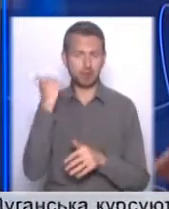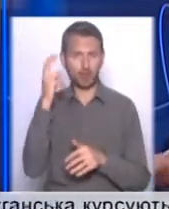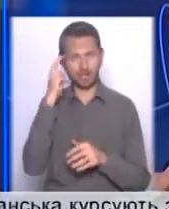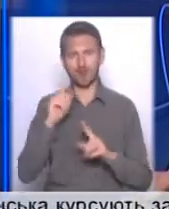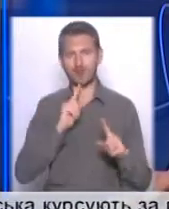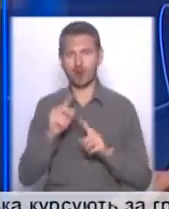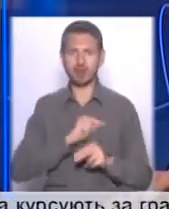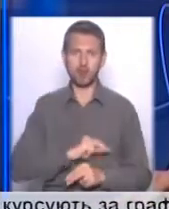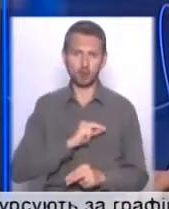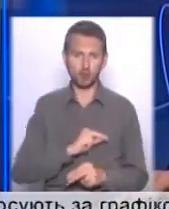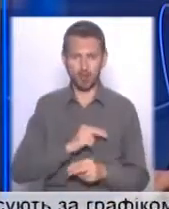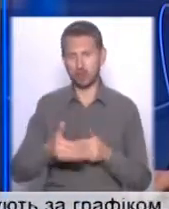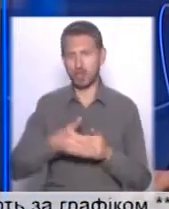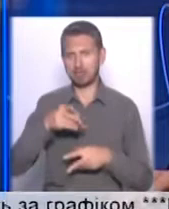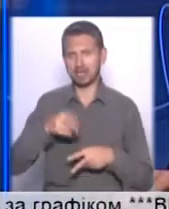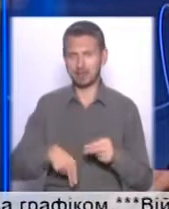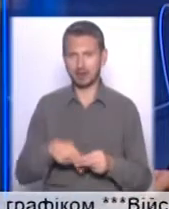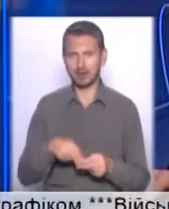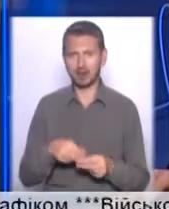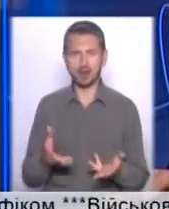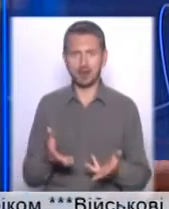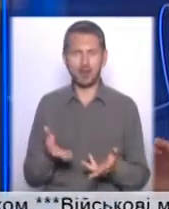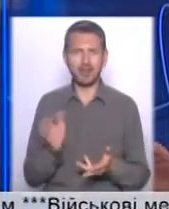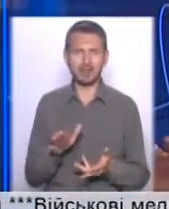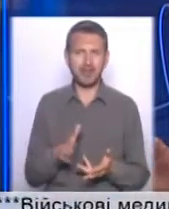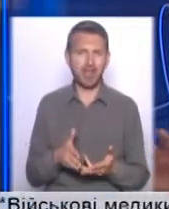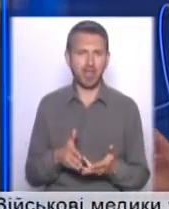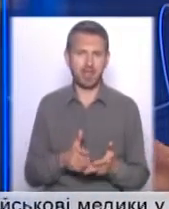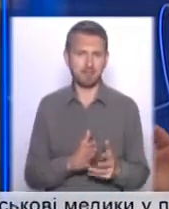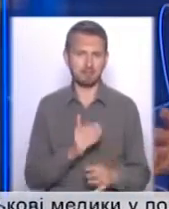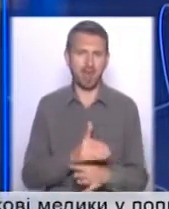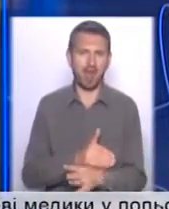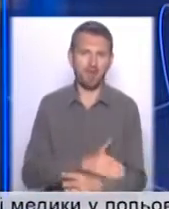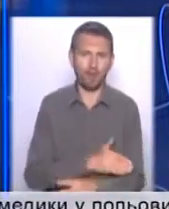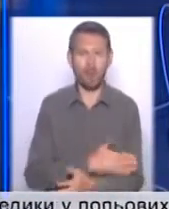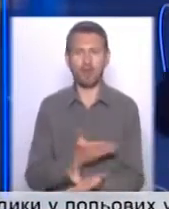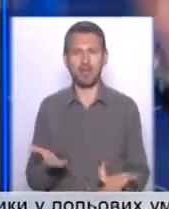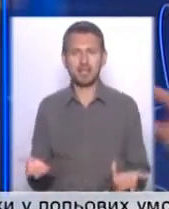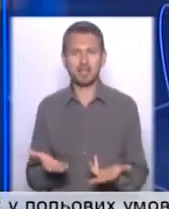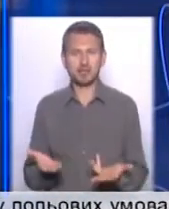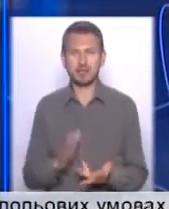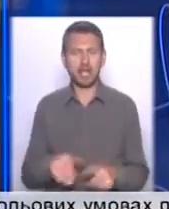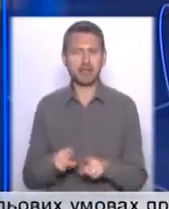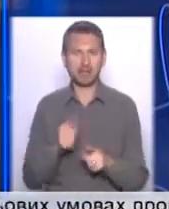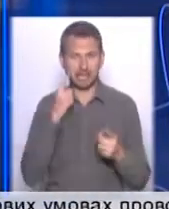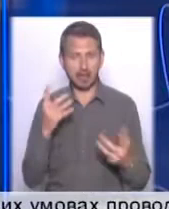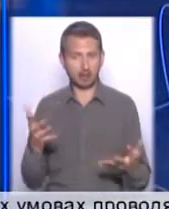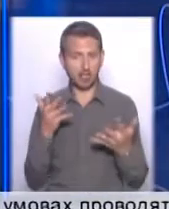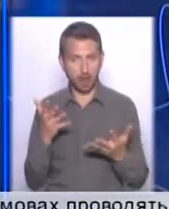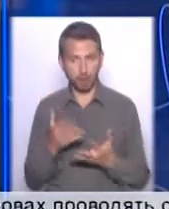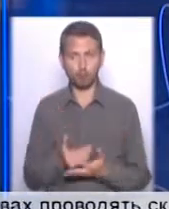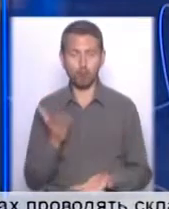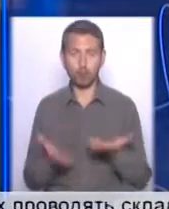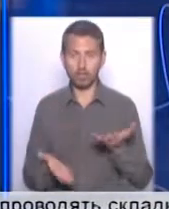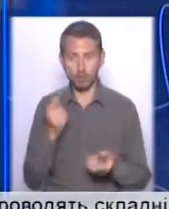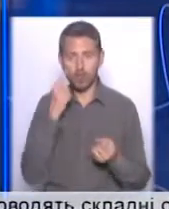працювала вже наприкінці, ну досить так, не те, щоб навіть мляво, але якось так, ну не настільки яскраво, можливо. Тому, власне,